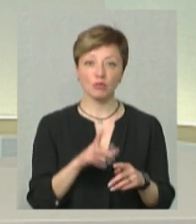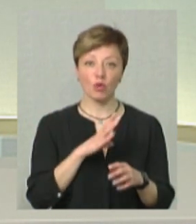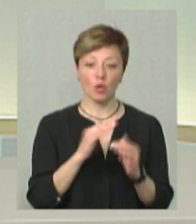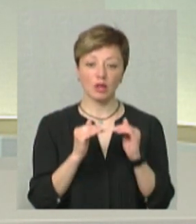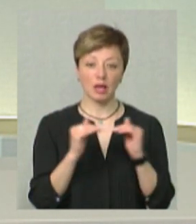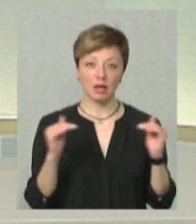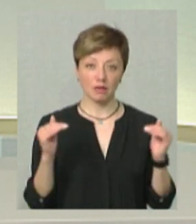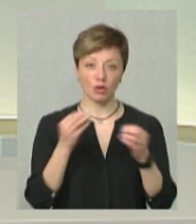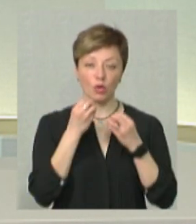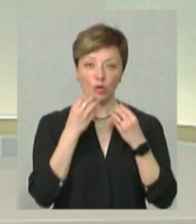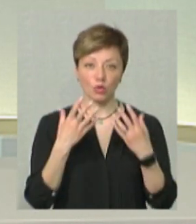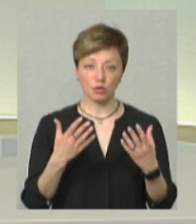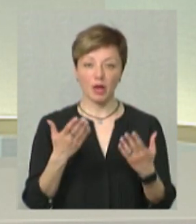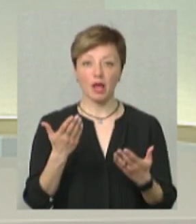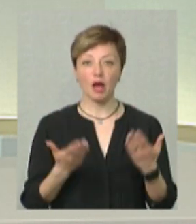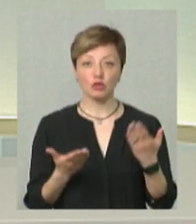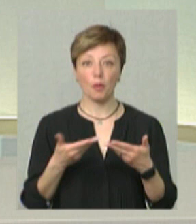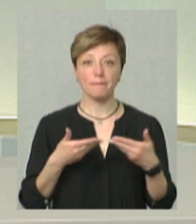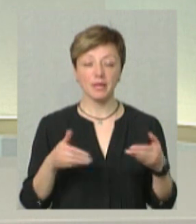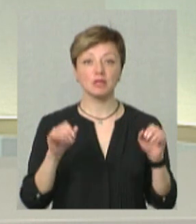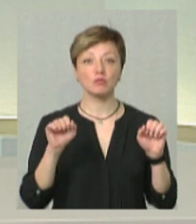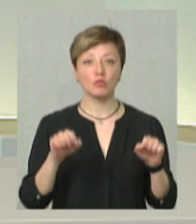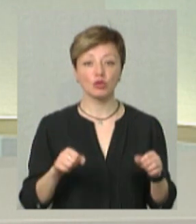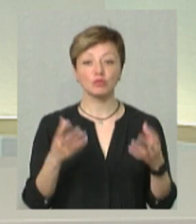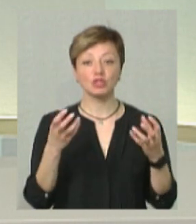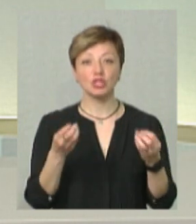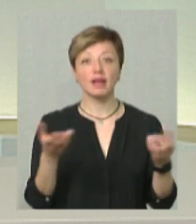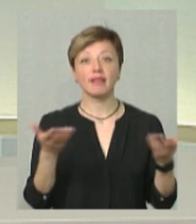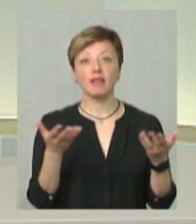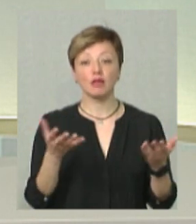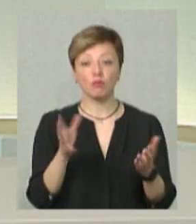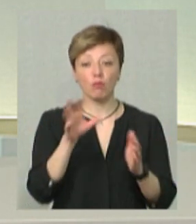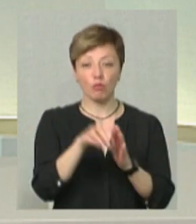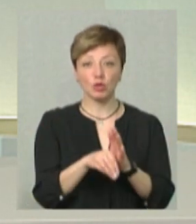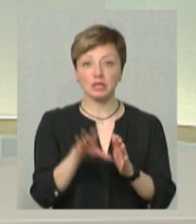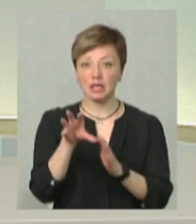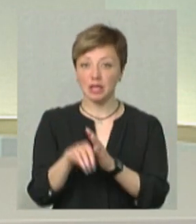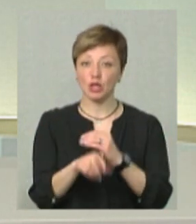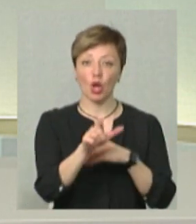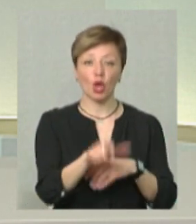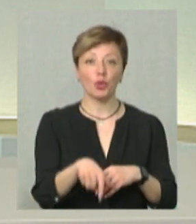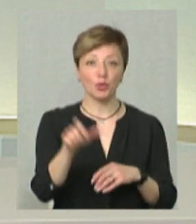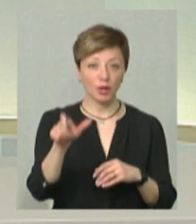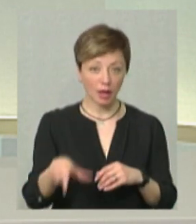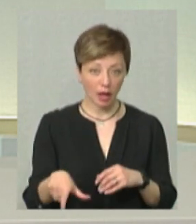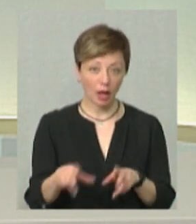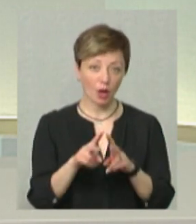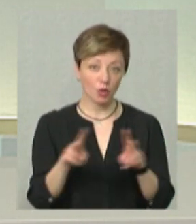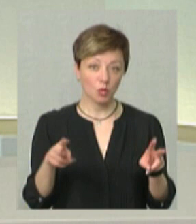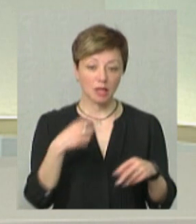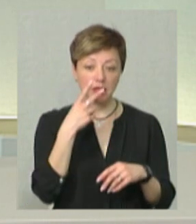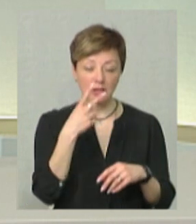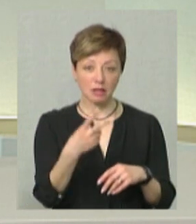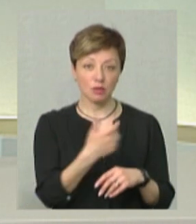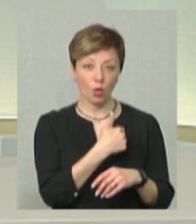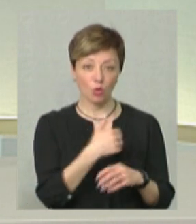рівні. Тобто, якщо ми зможемо ще десь поселити людей, і хто нас там дивиться,